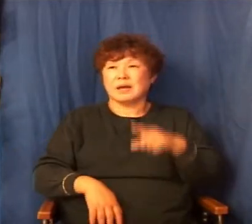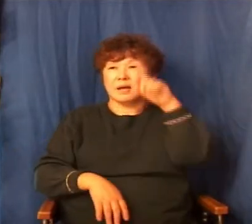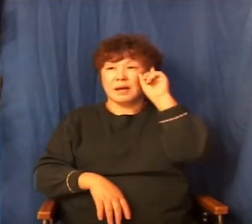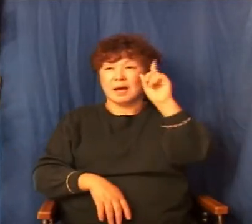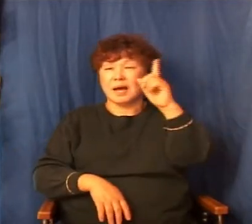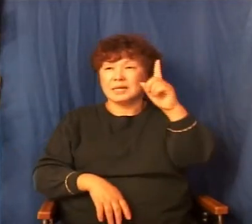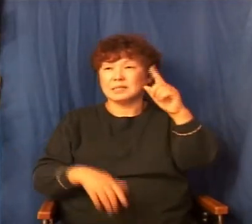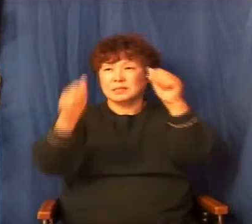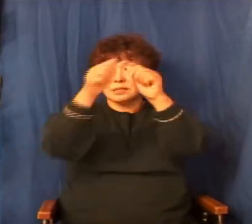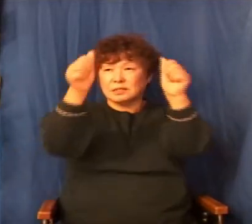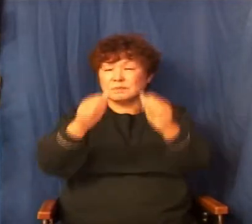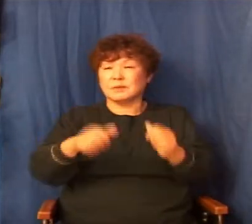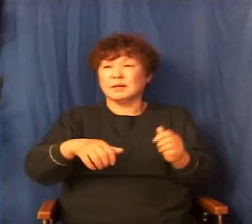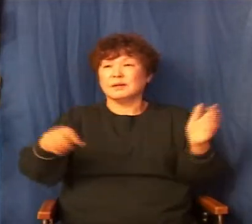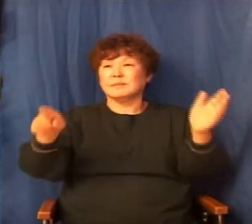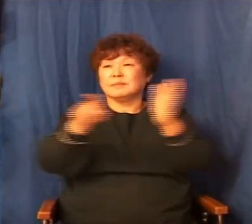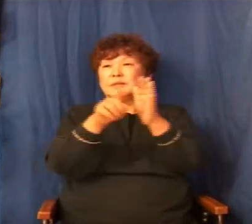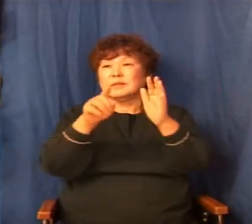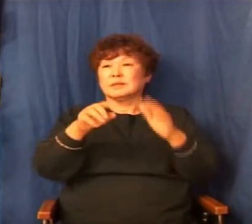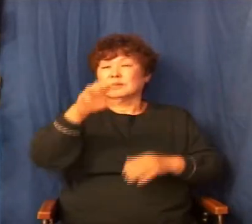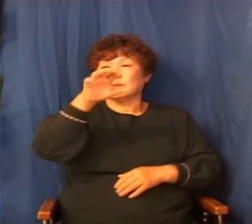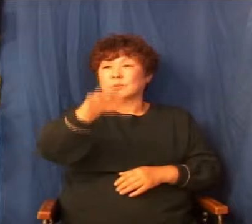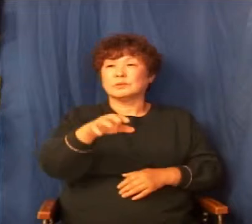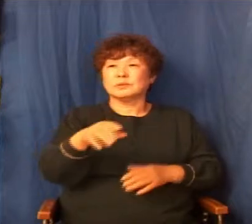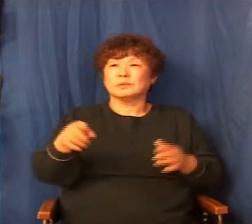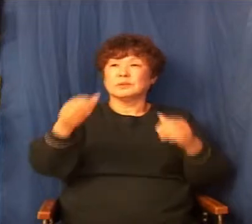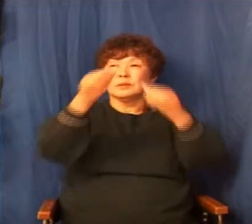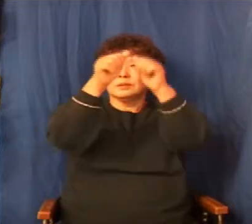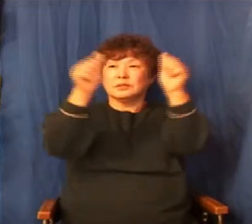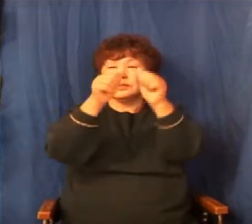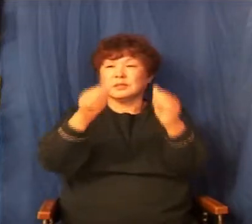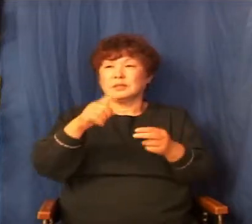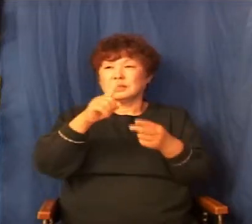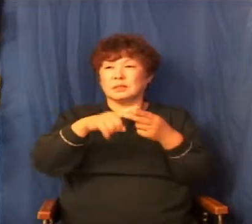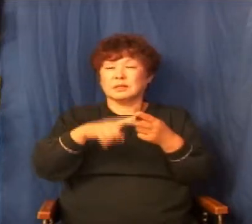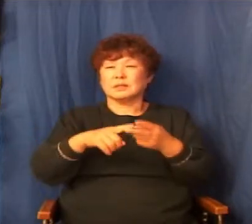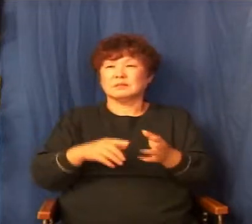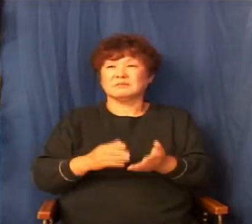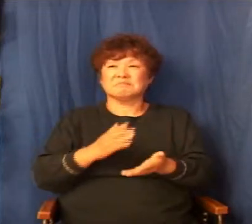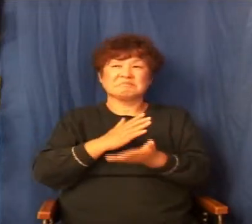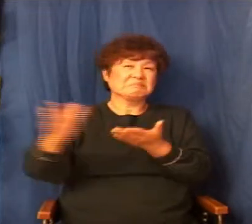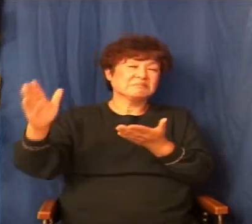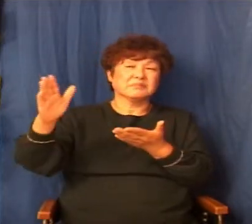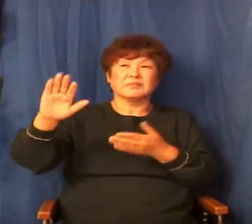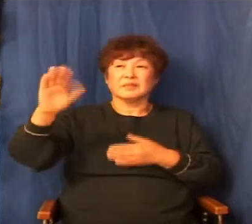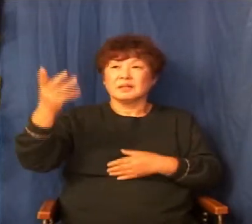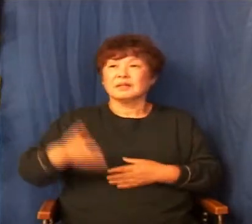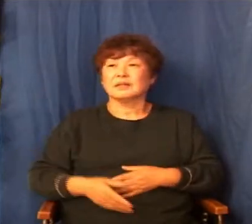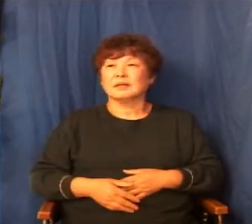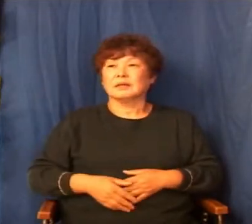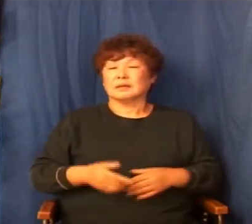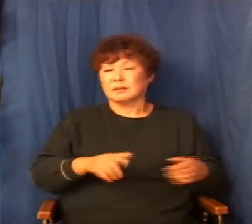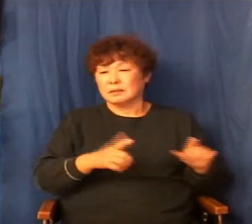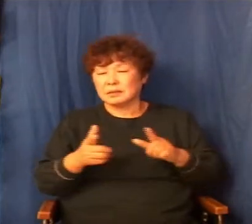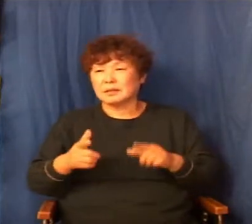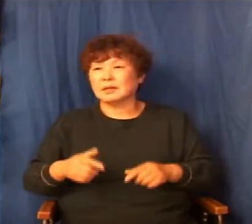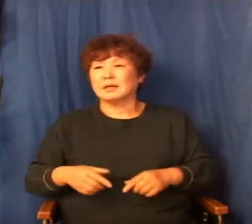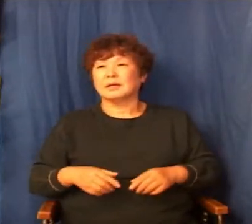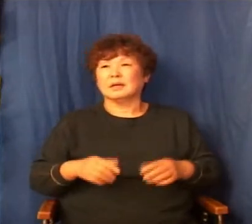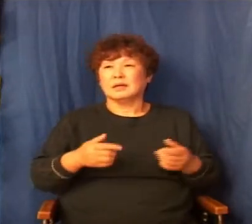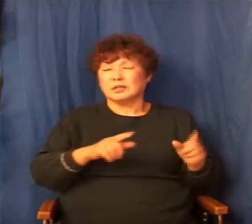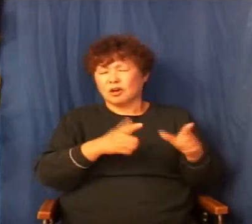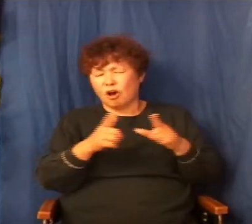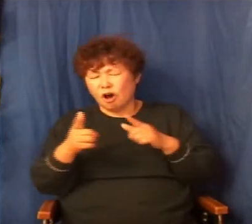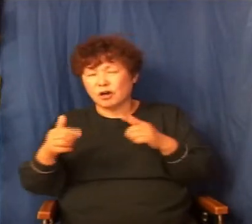신에 대해서 굉장히 배타적입니다 그런데 다신교를 믿는 데에서는 신 하나 추가되는 게